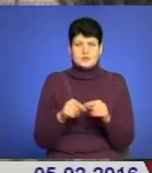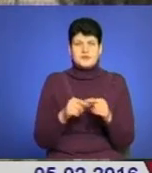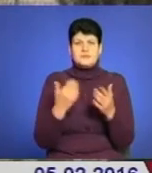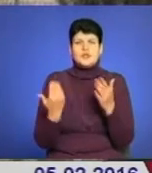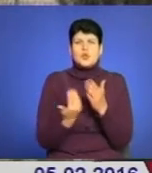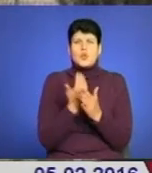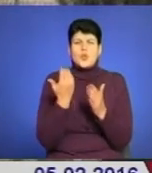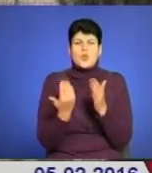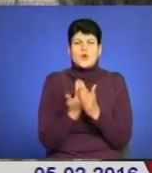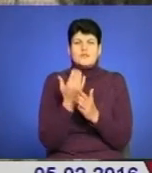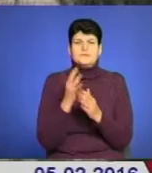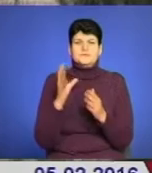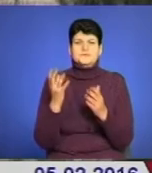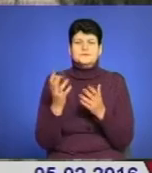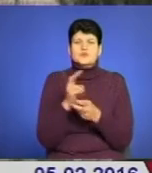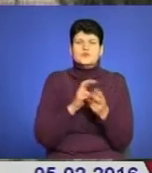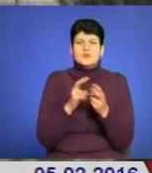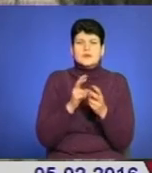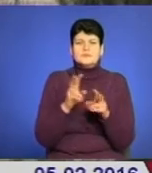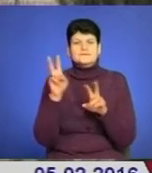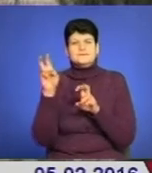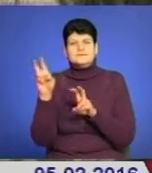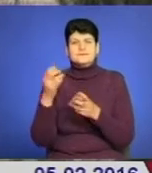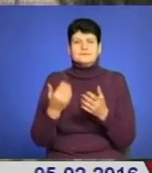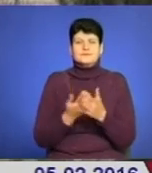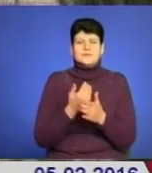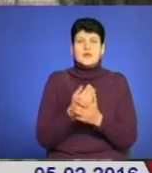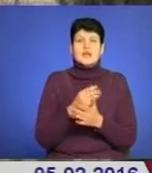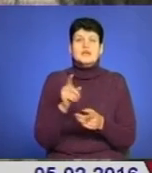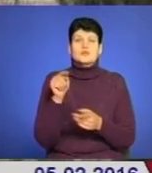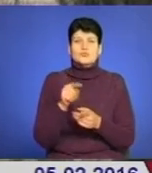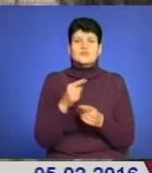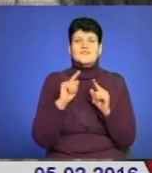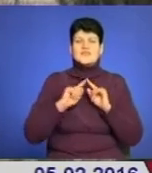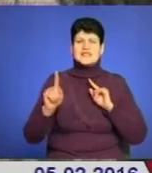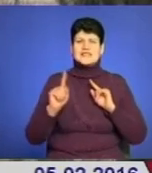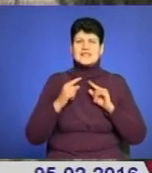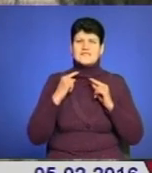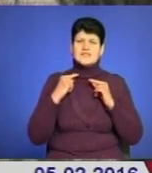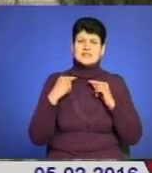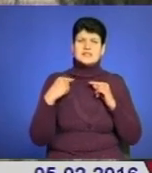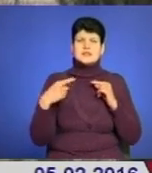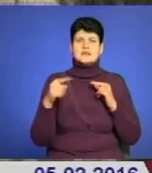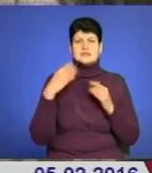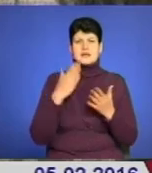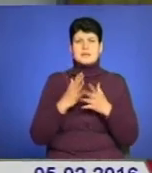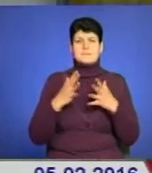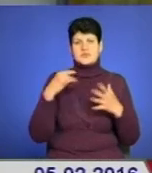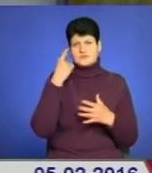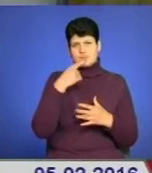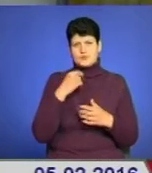нові композиційні ходи, рішення. Власне, думаю, відрізняється тим, що це більш такою персоніфікованою роботою.